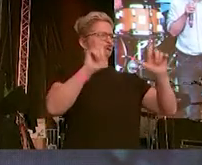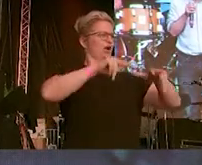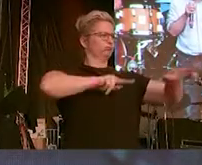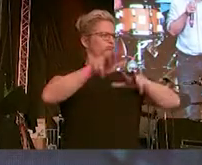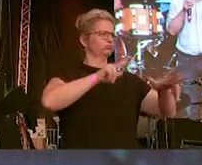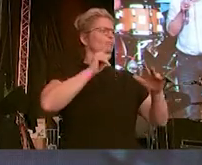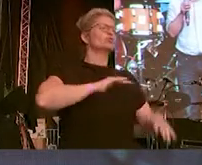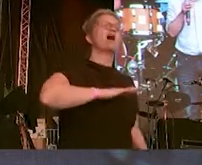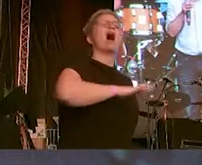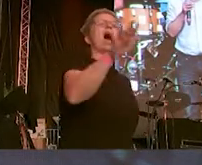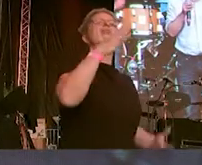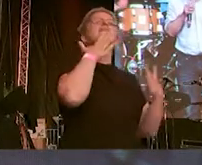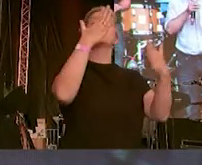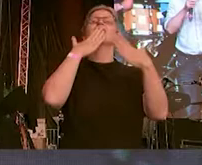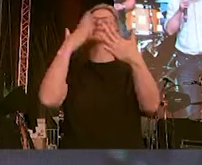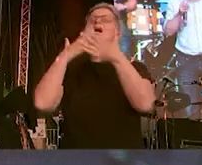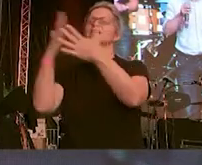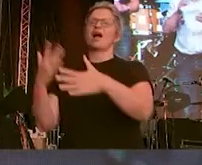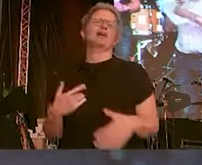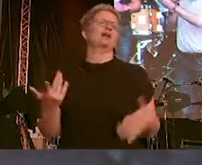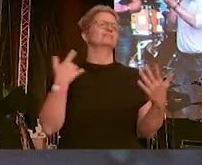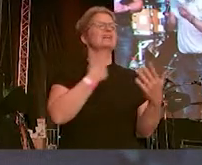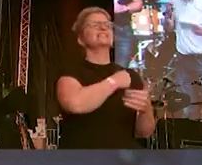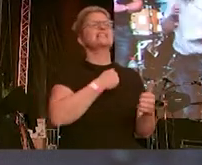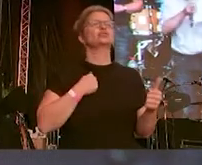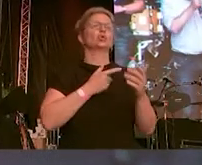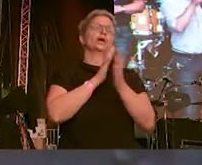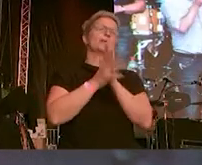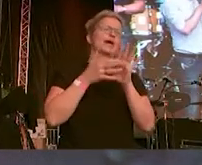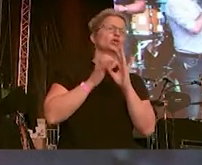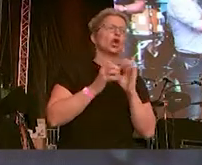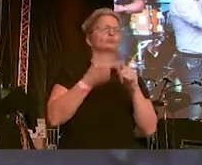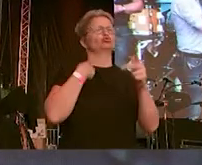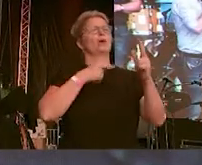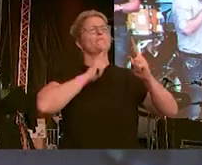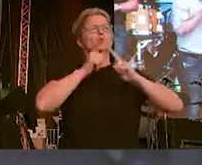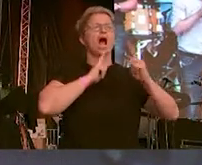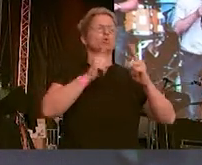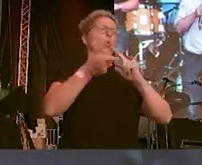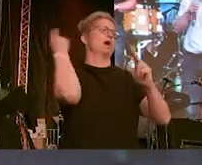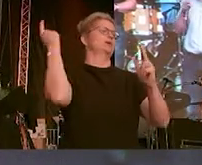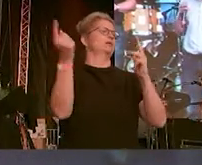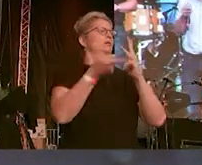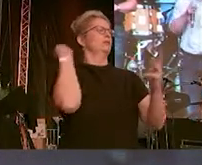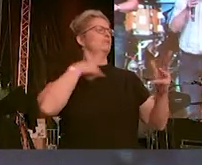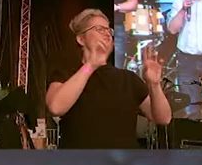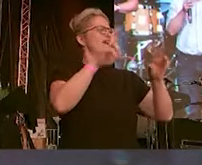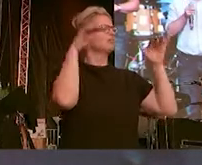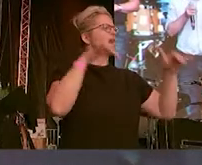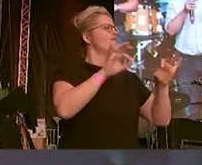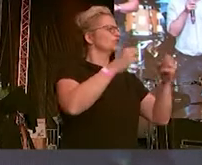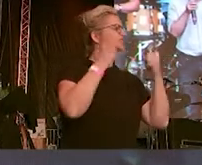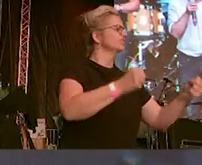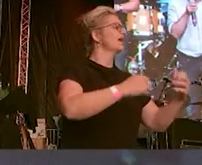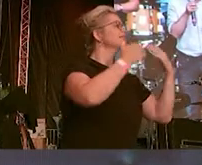Dank sagen, die hier mitgeholfen haben. Security, Gebärdendolmetscher, Moderatoren, Leute, die für die Sicherheit da sind.